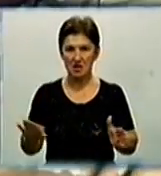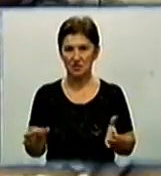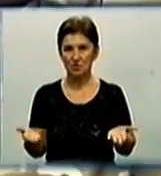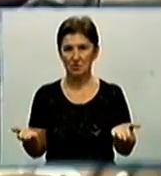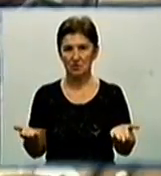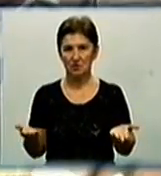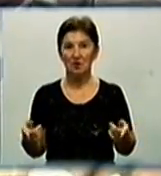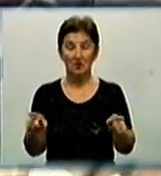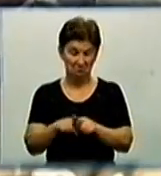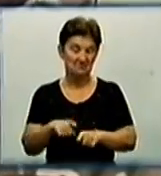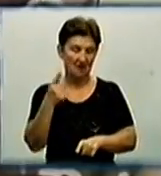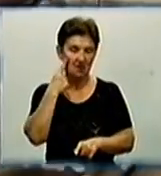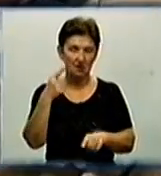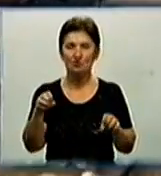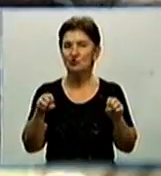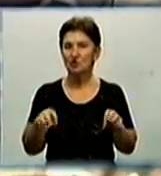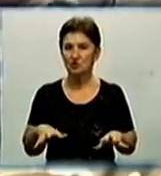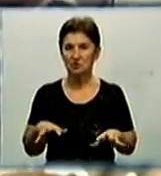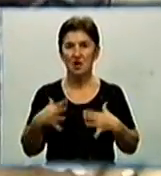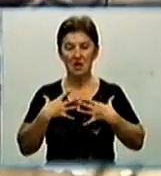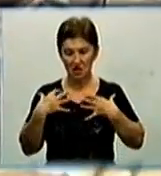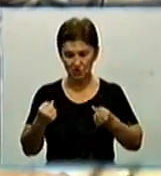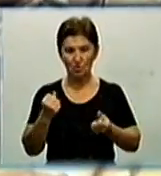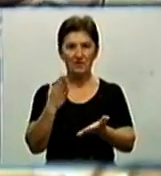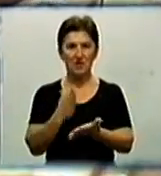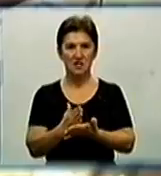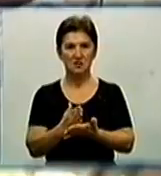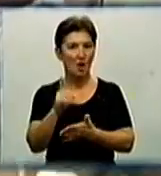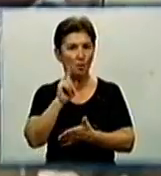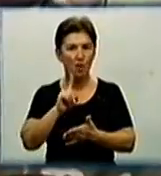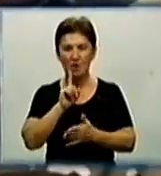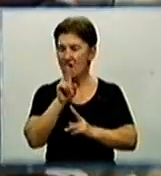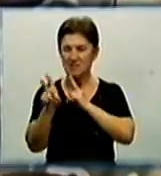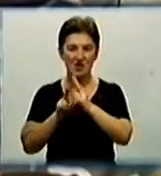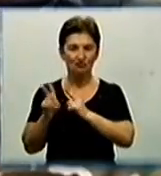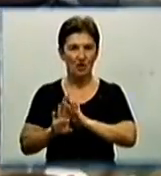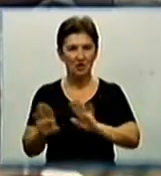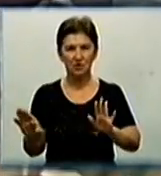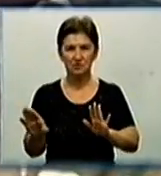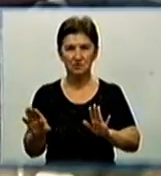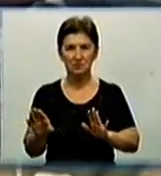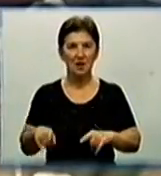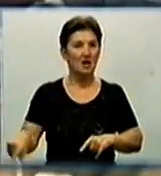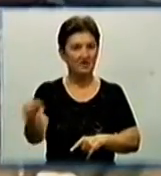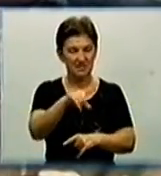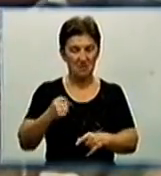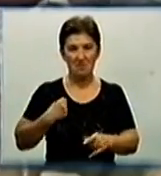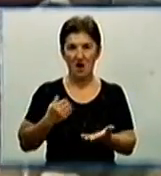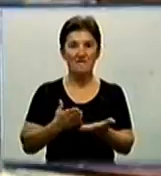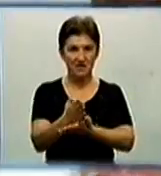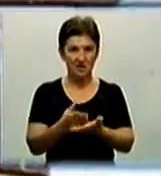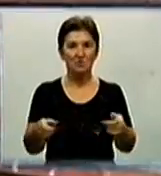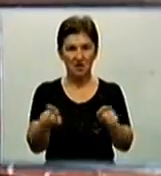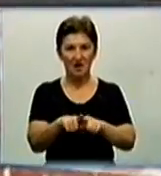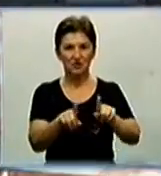Ми так і вирішили. Здоров'я є, слава Богу, не жалуюсь. І остальним ветеранам пропоную.